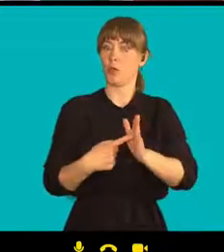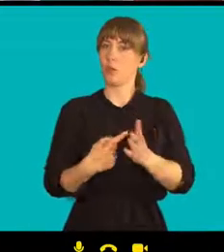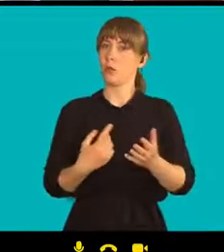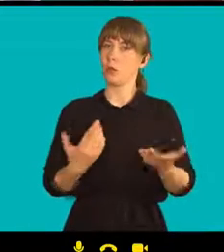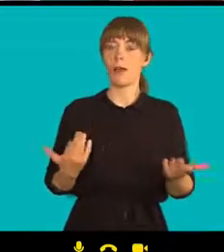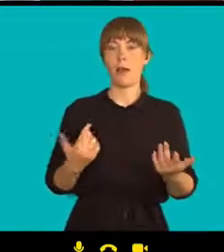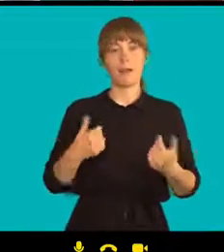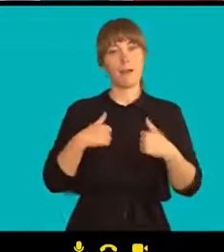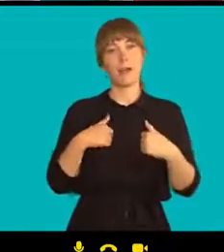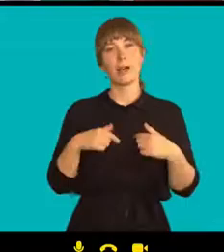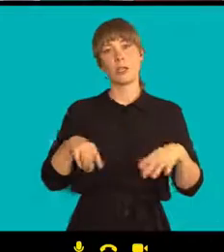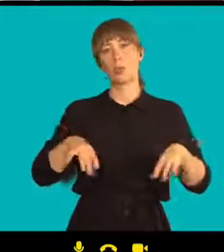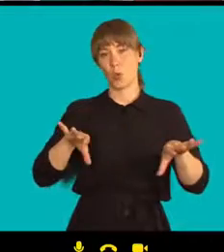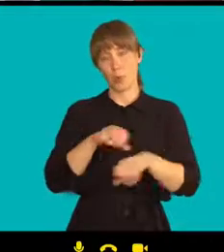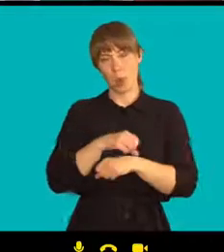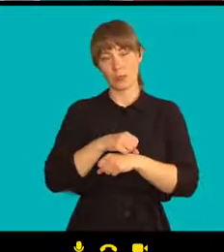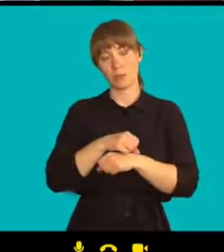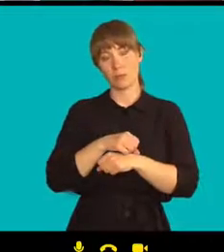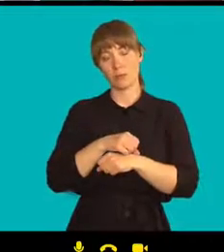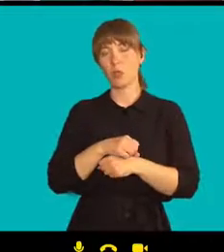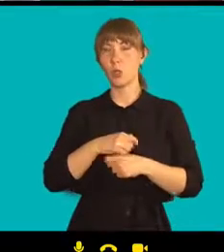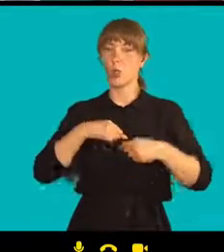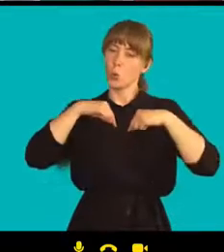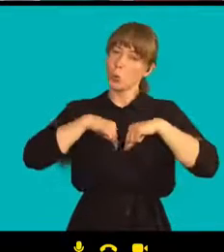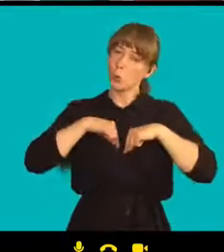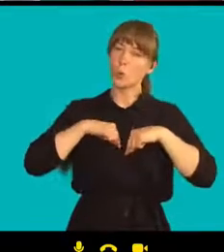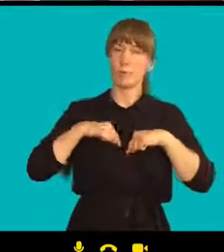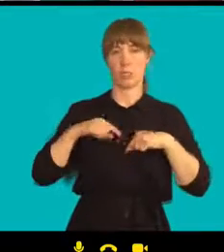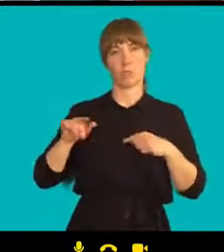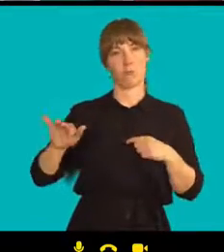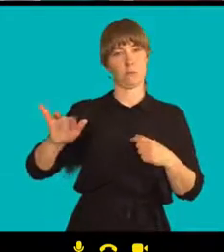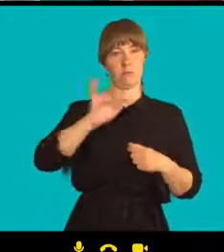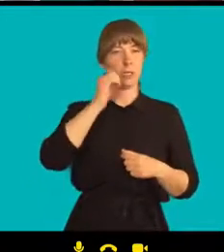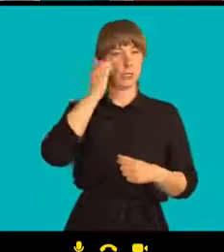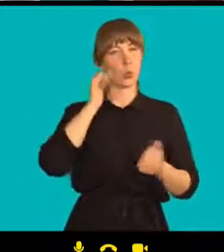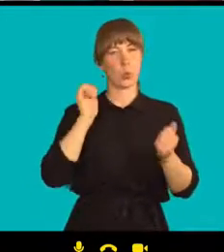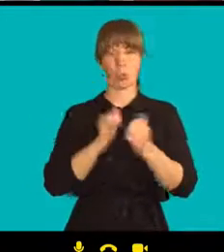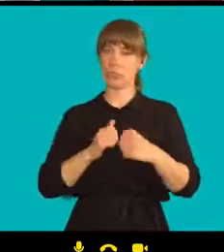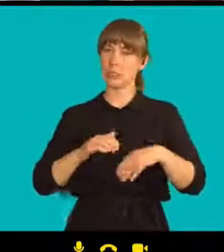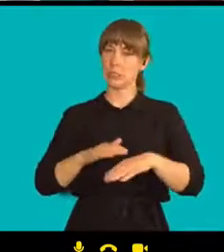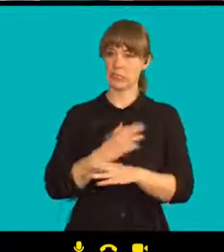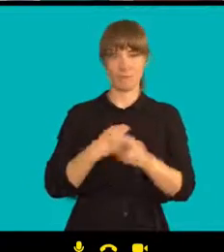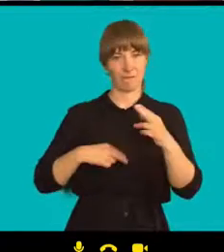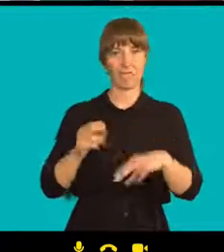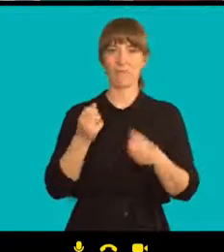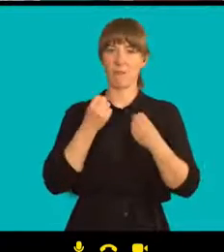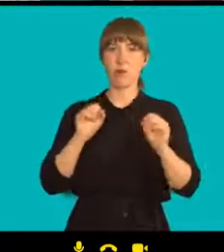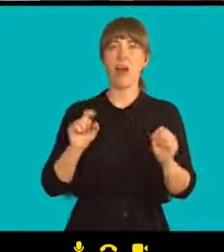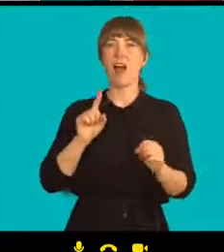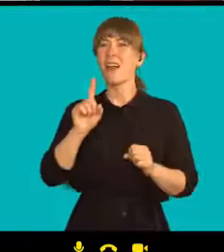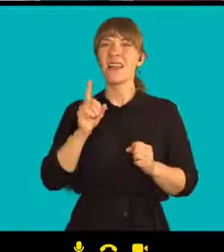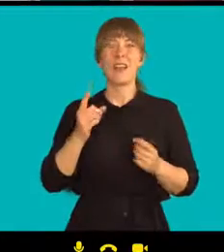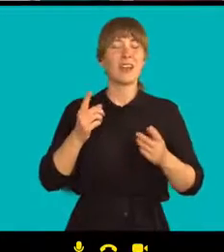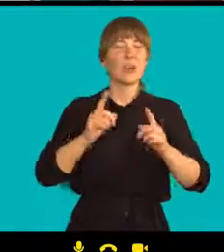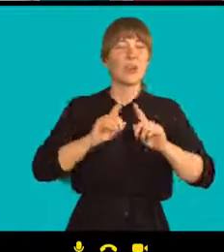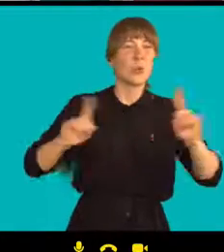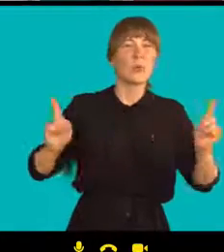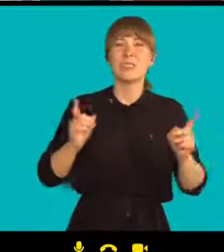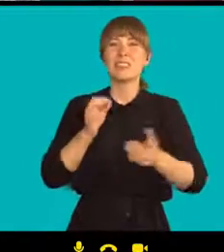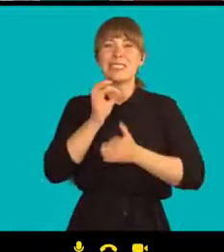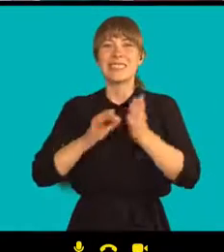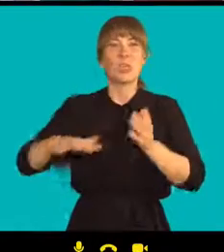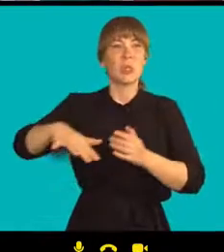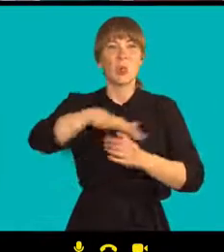Mohu souhlasit s tím, že uvnitř sebe jsou teď lidi svobodnější, ale jinak v nížku ta represa